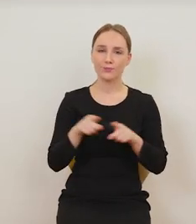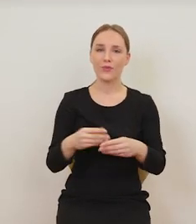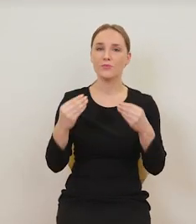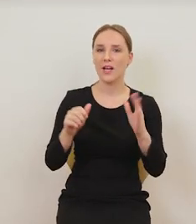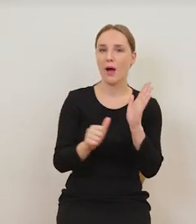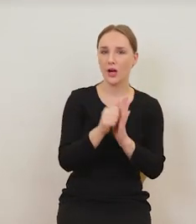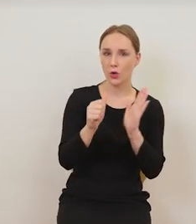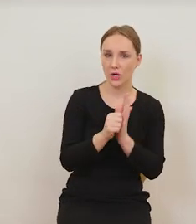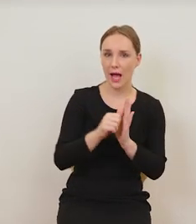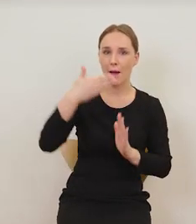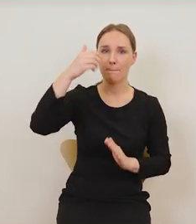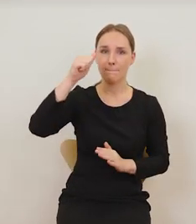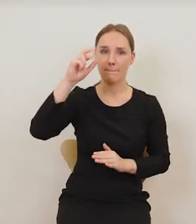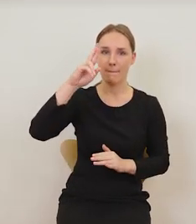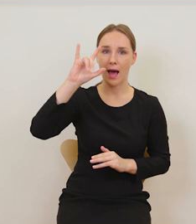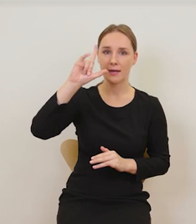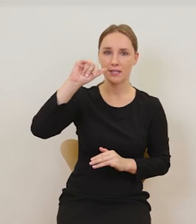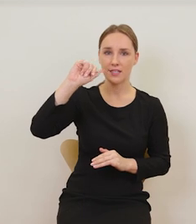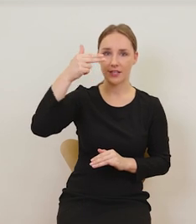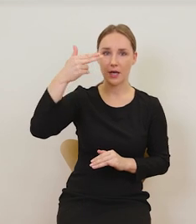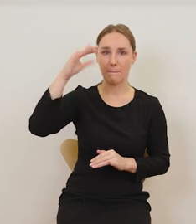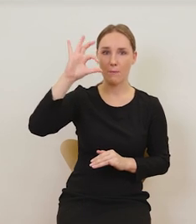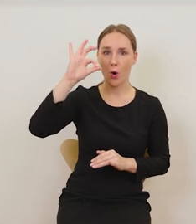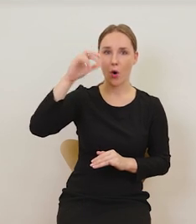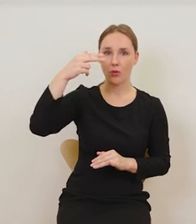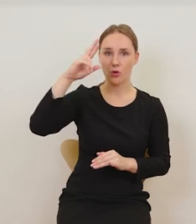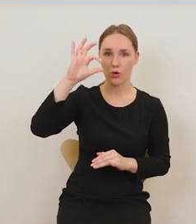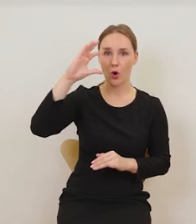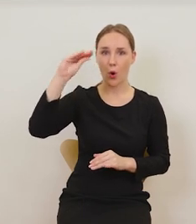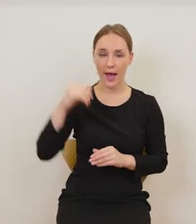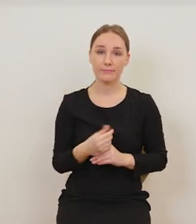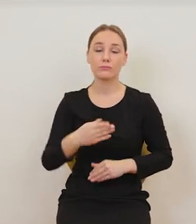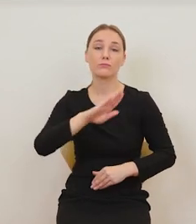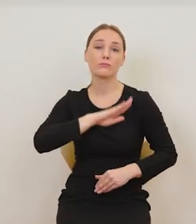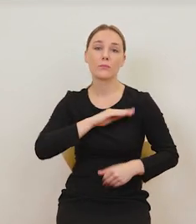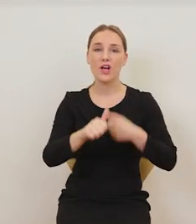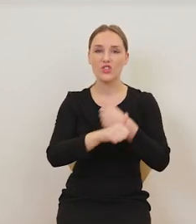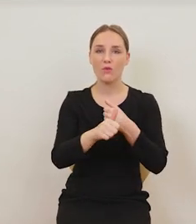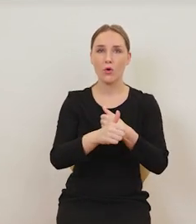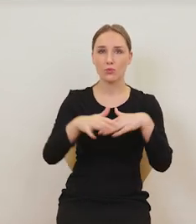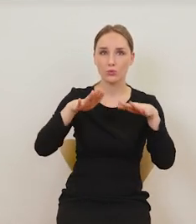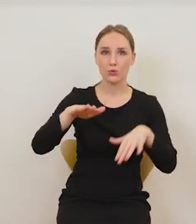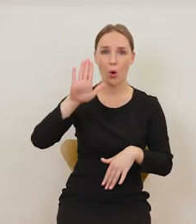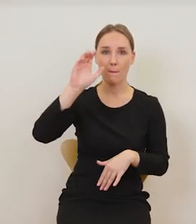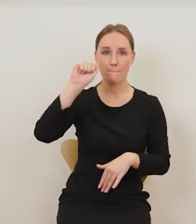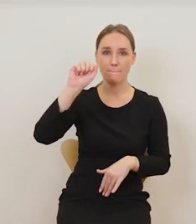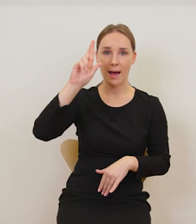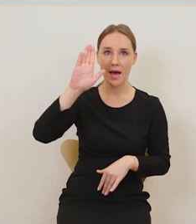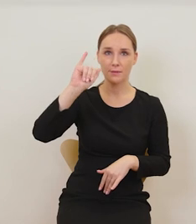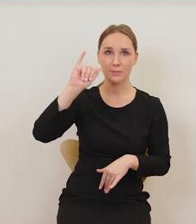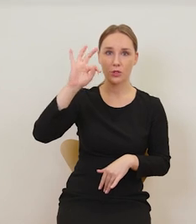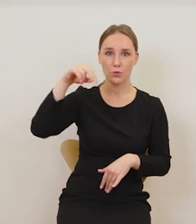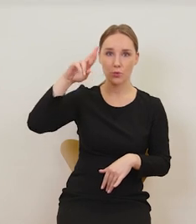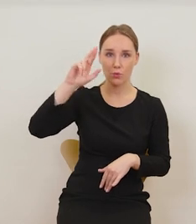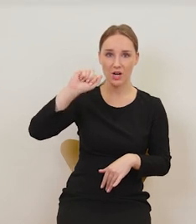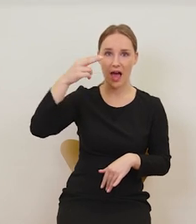znakomita aktorka, no, zmarła w wyniku zażycia dużej ilości barbituranów, popijając to